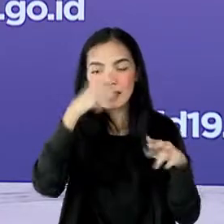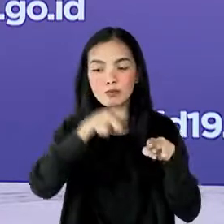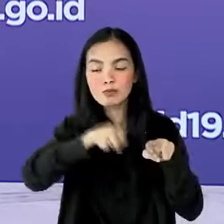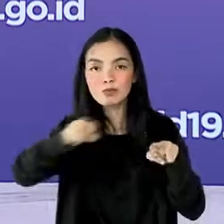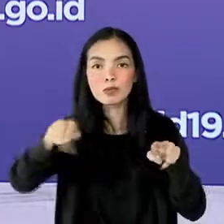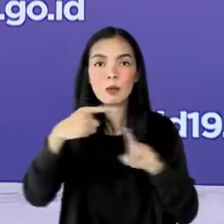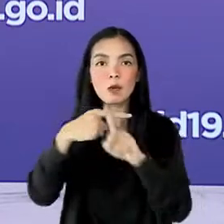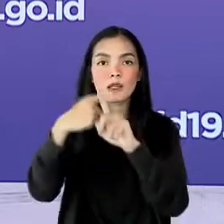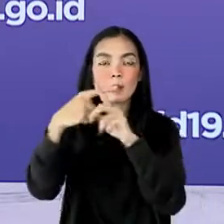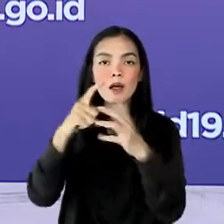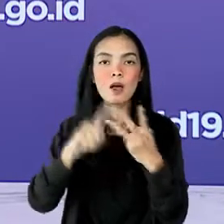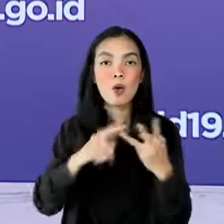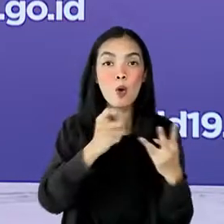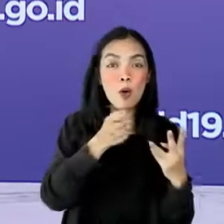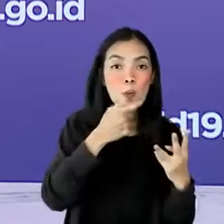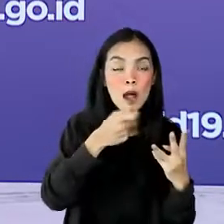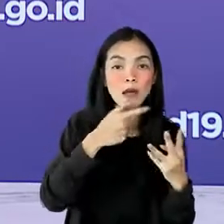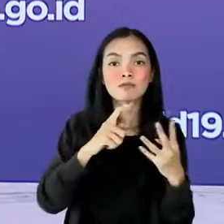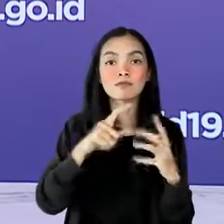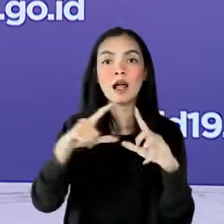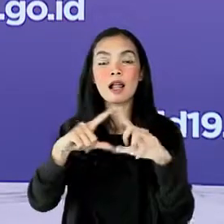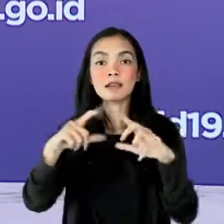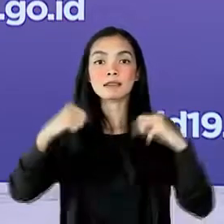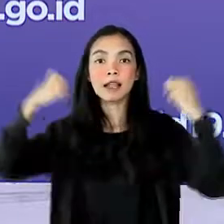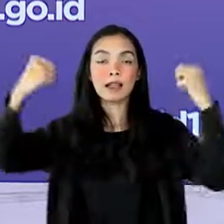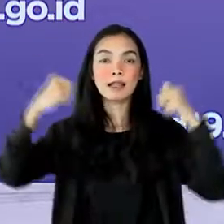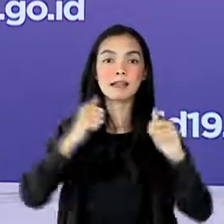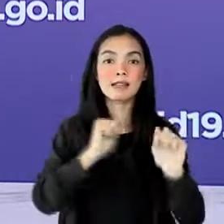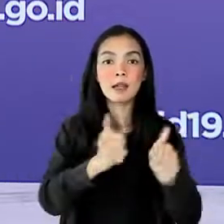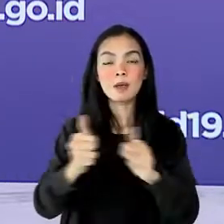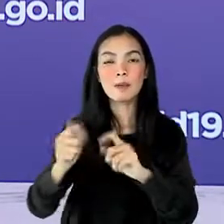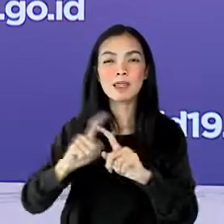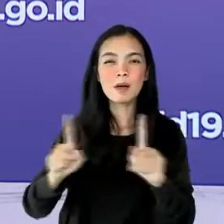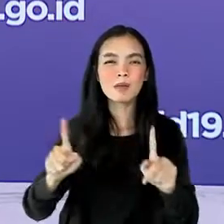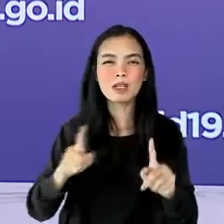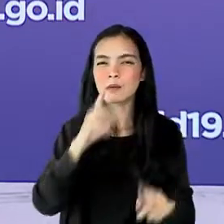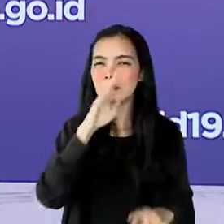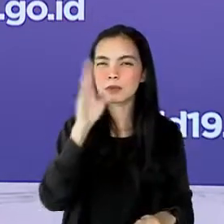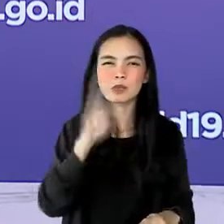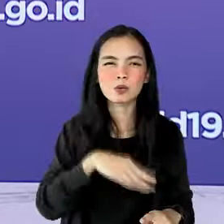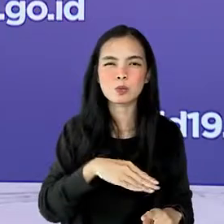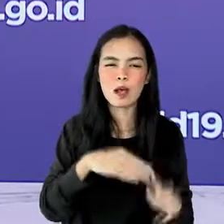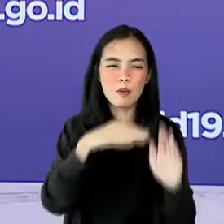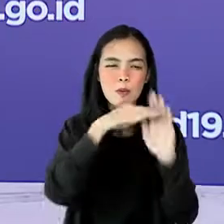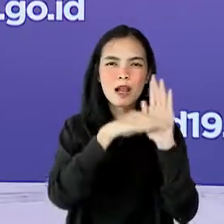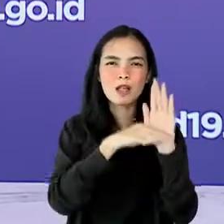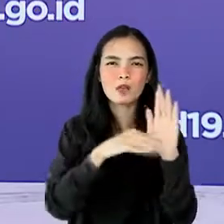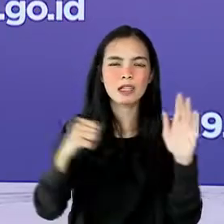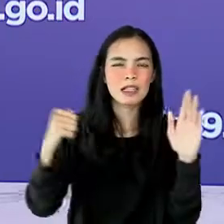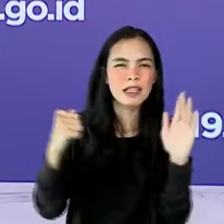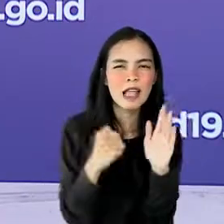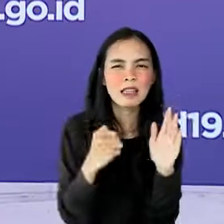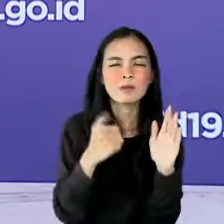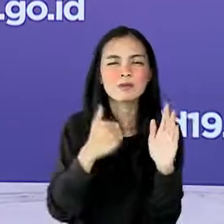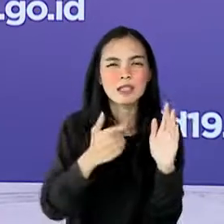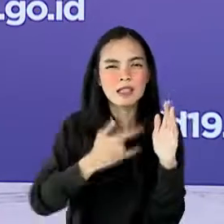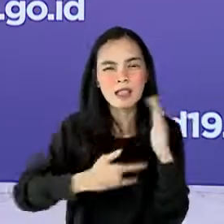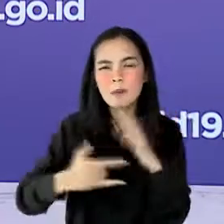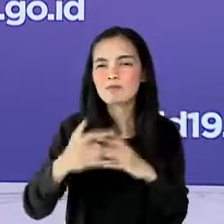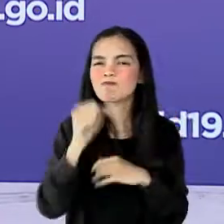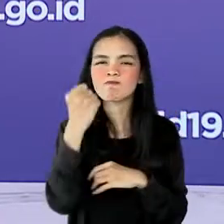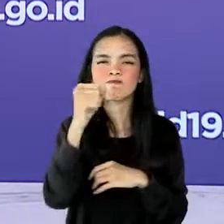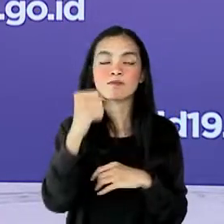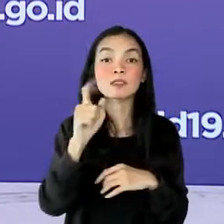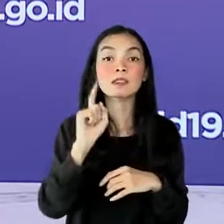alat kesehatan. Namun, upaya-upaya ini tidak akan cukup dan pengetatan tidak bisa dilakukan secara terus-menerus